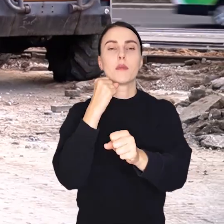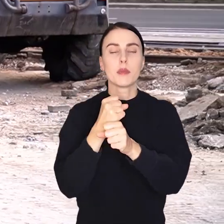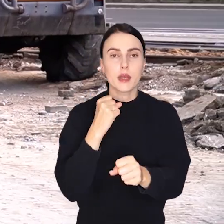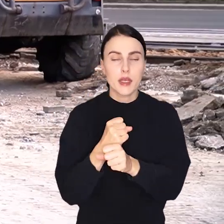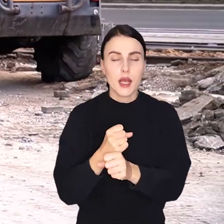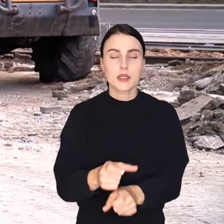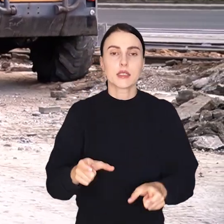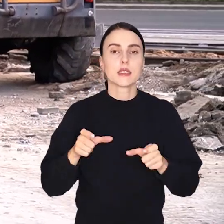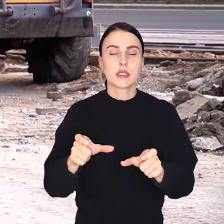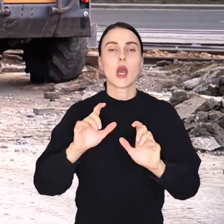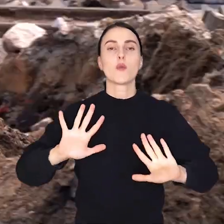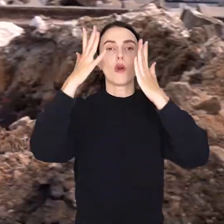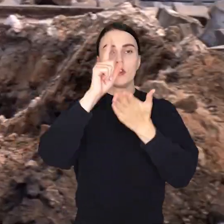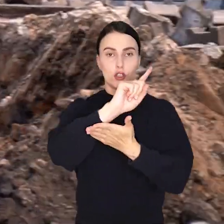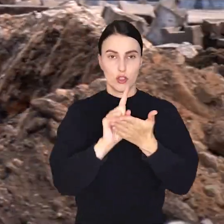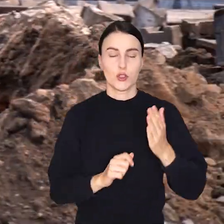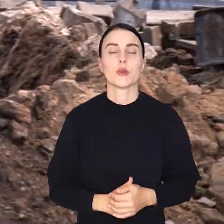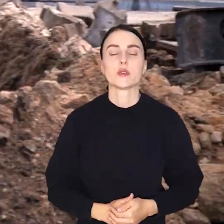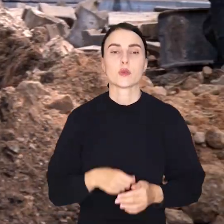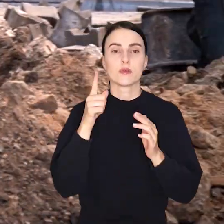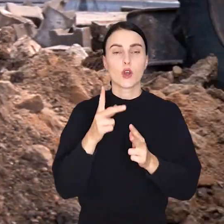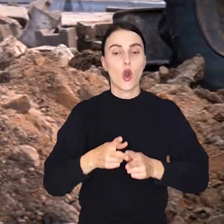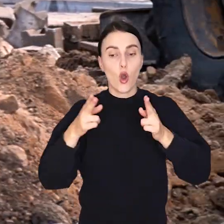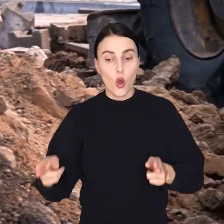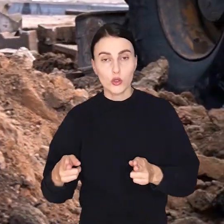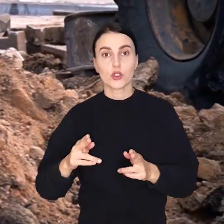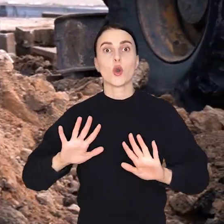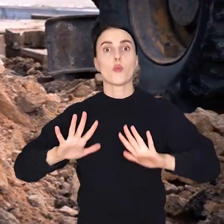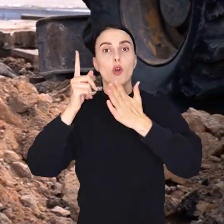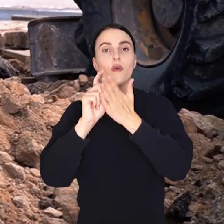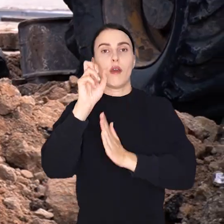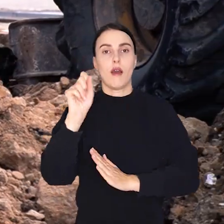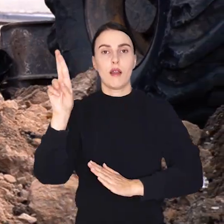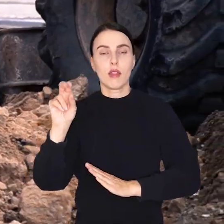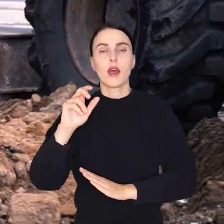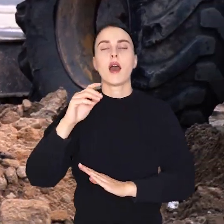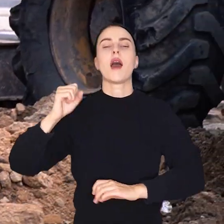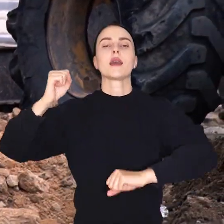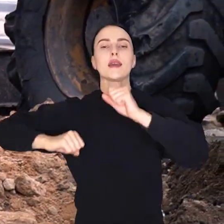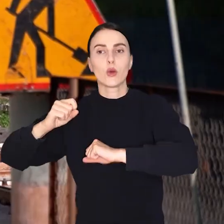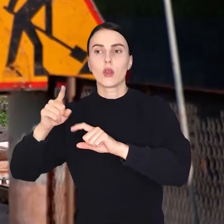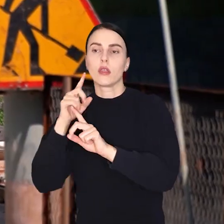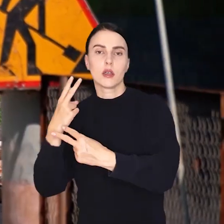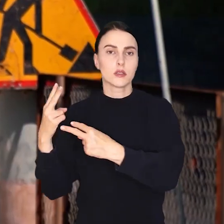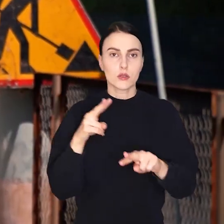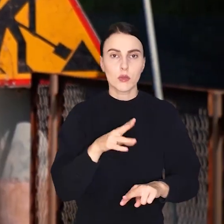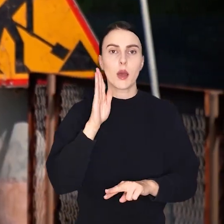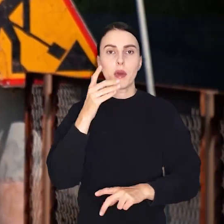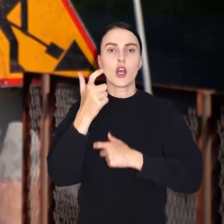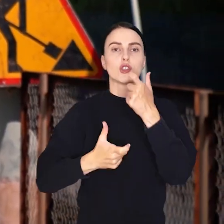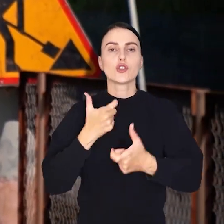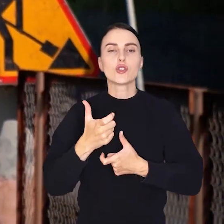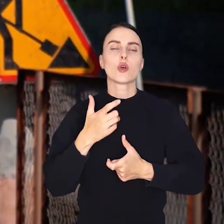torowisku przy ulicy Powstańców Śląskich. Na odcinku Powstańców Śląskich Hallera do ulicy Giełdowej i z powrotem zostaną